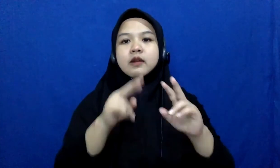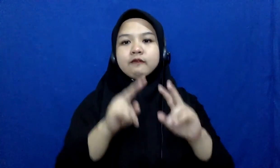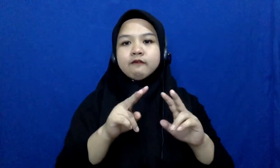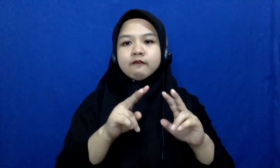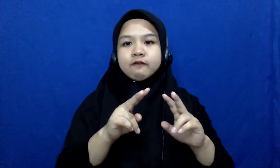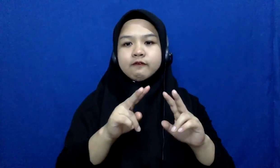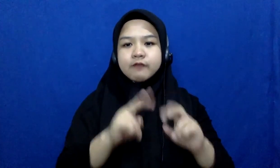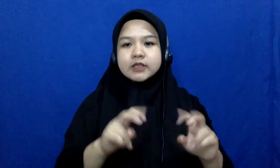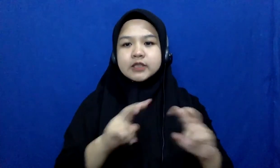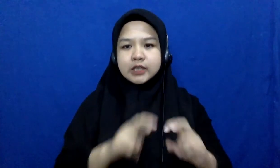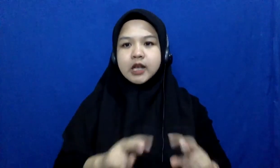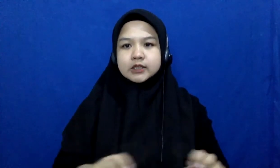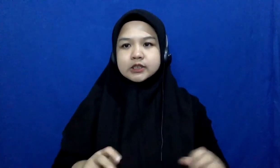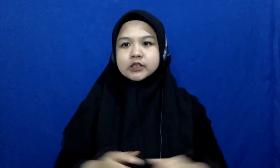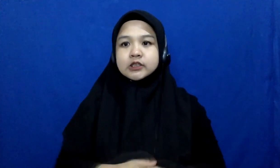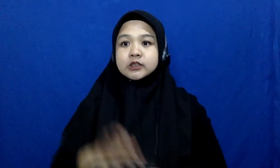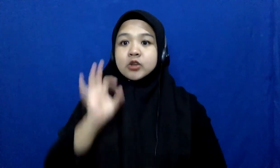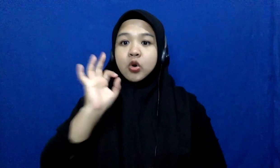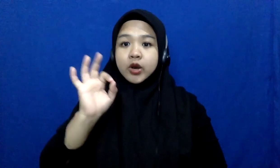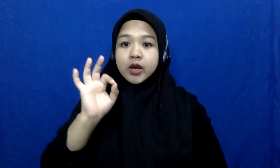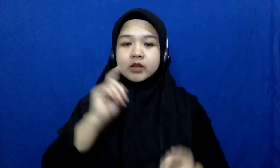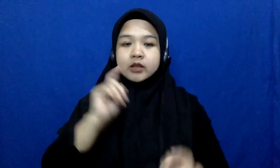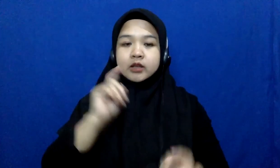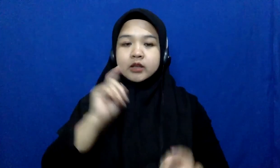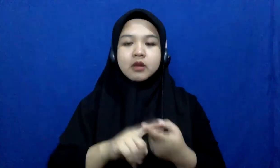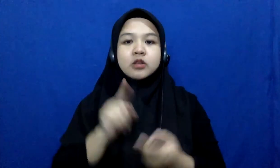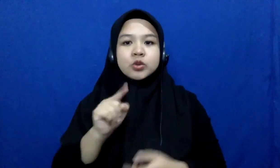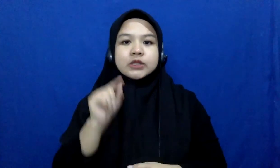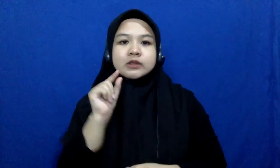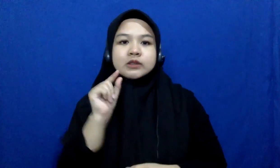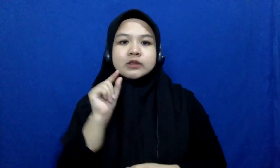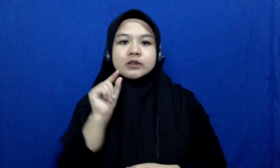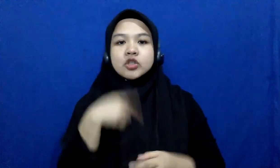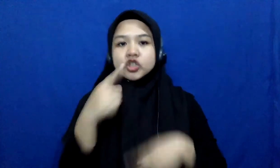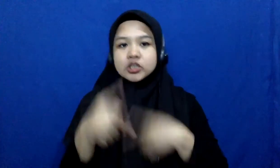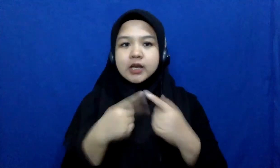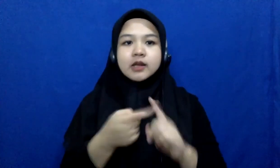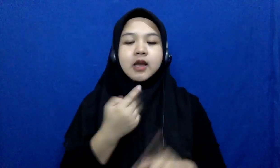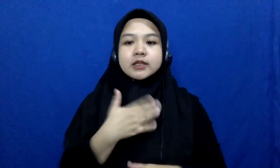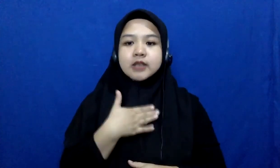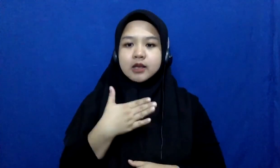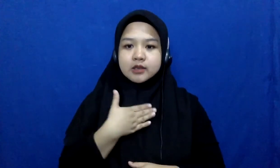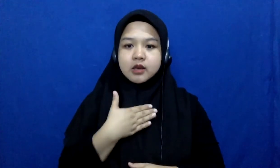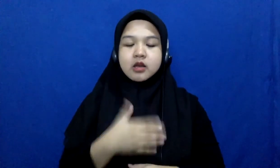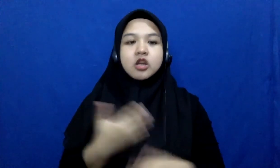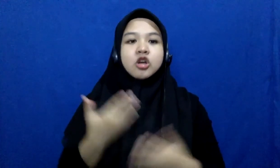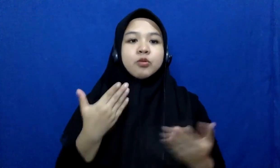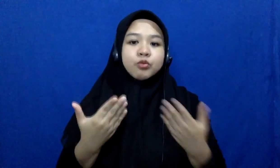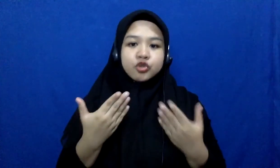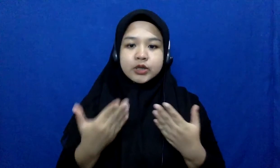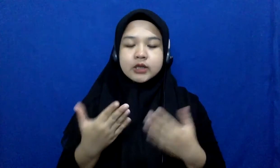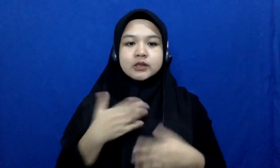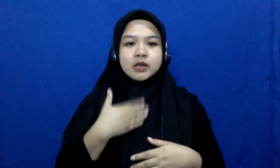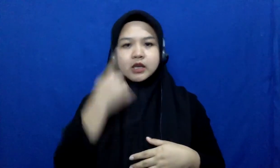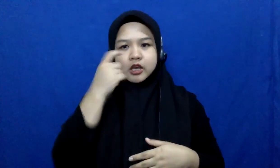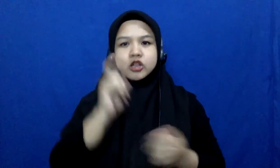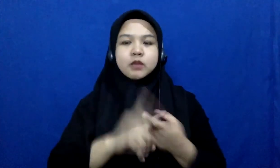itu ya teman-teman mungkin sedikit apa ya sharing dari saya mungkin saya yakin teman